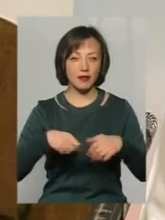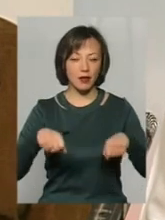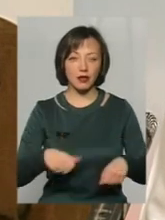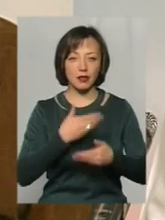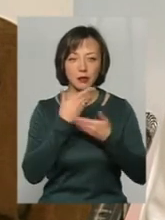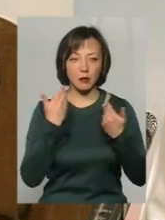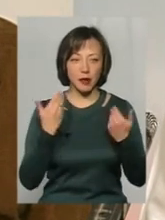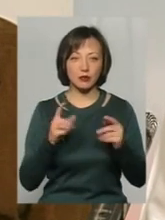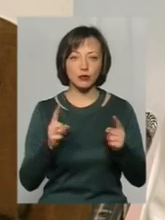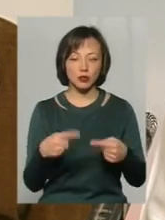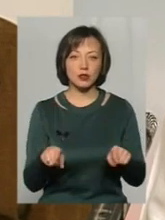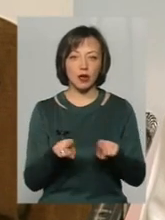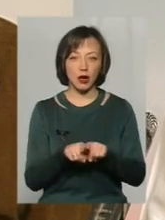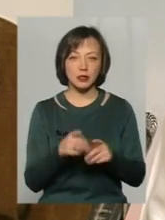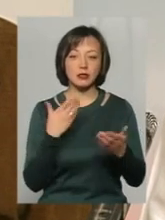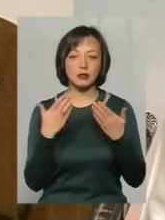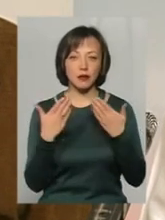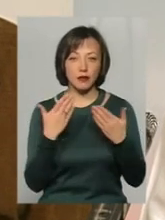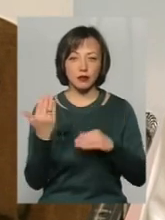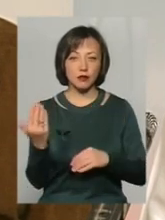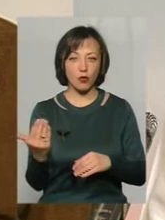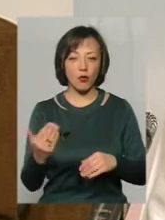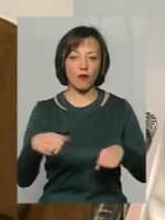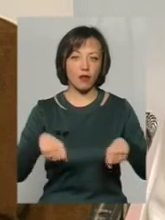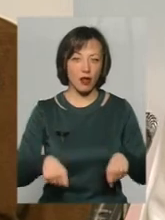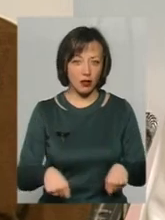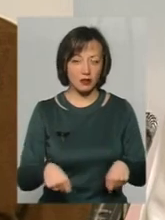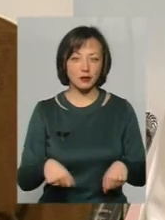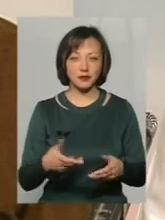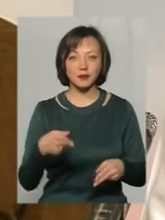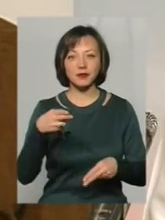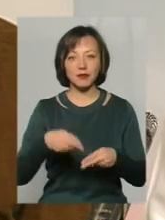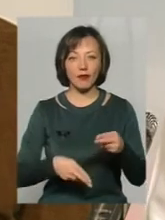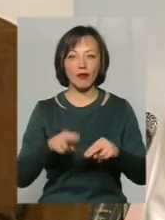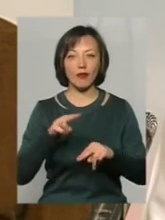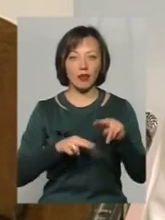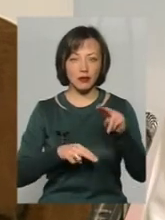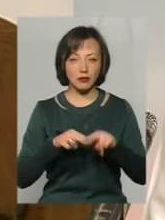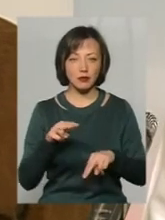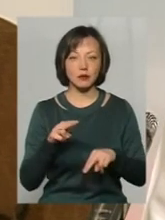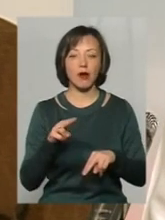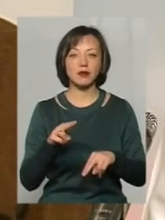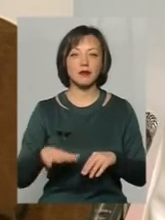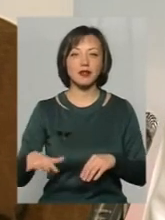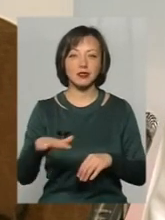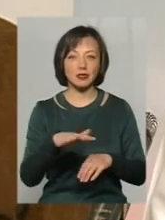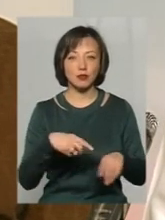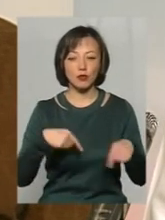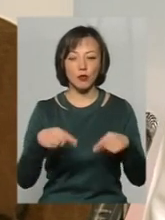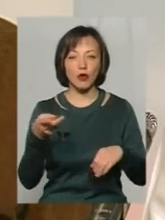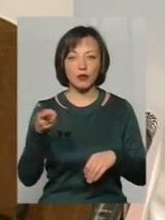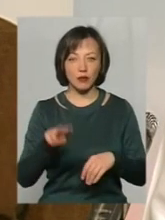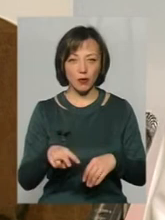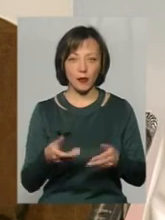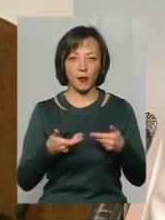таке ставлення з боку міської влади. Завершити будівництво. Ну, завершити будівництво, охов'яні футбольні майданчики,